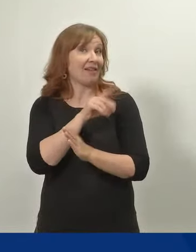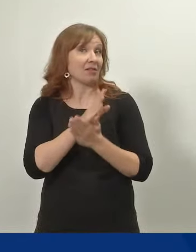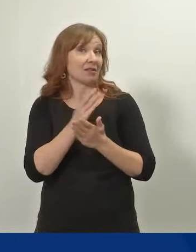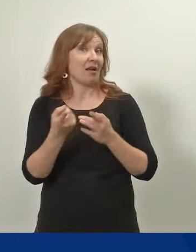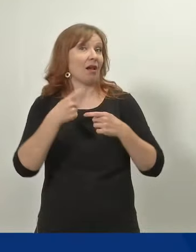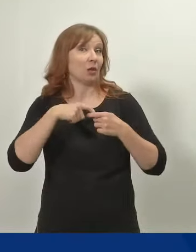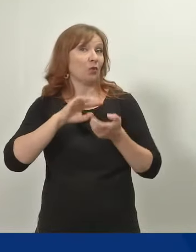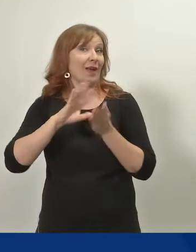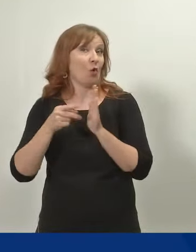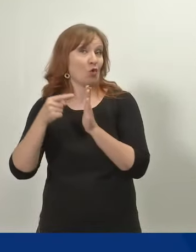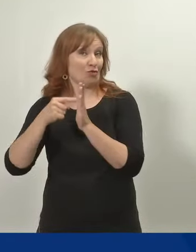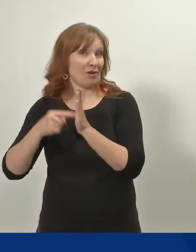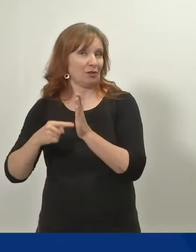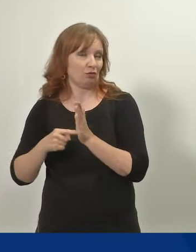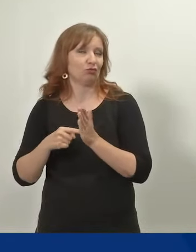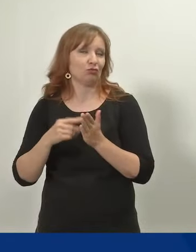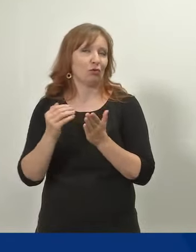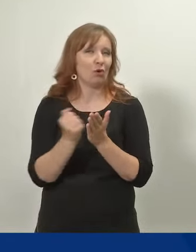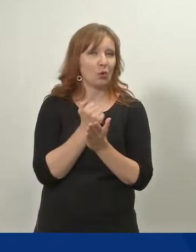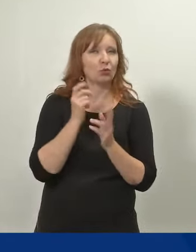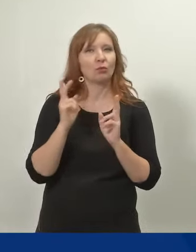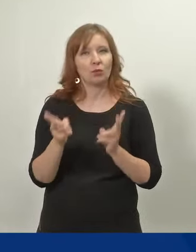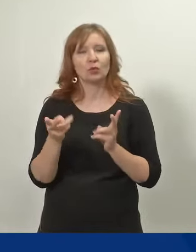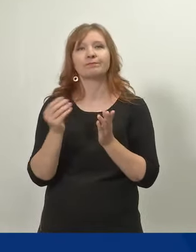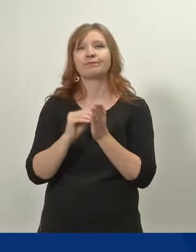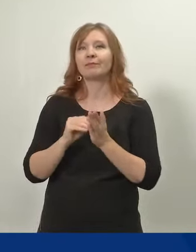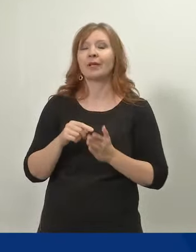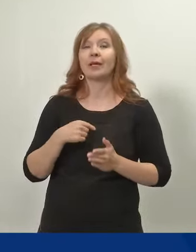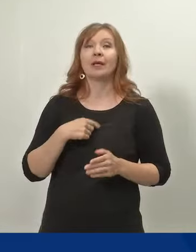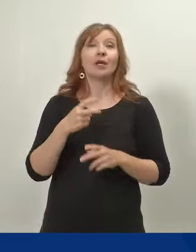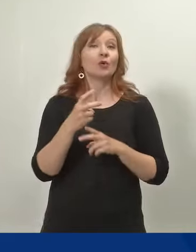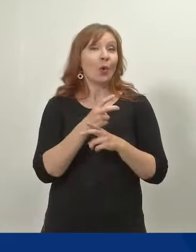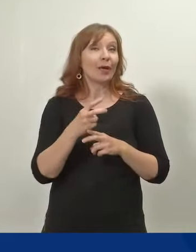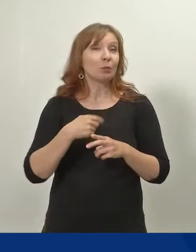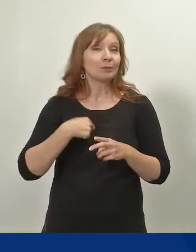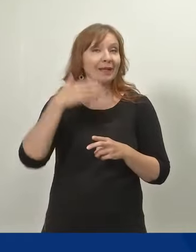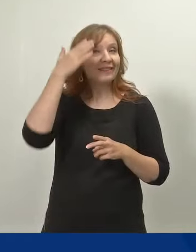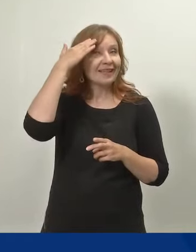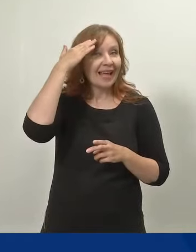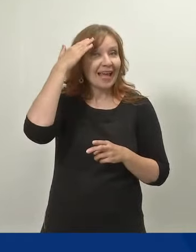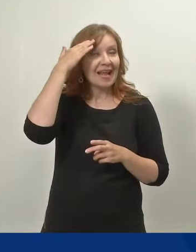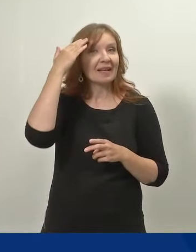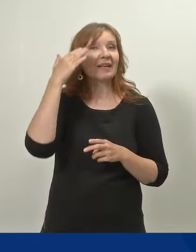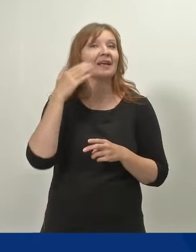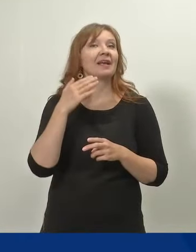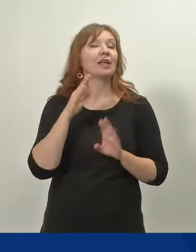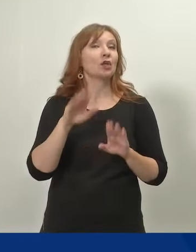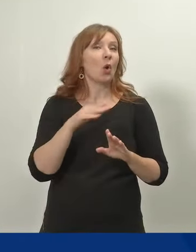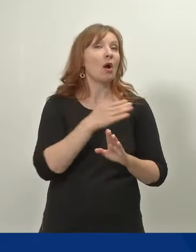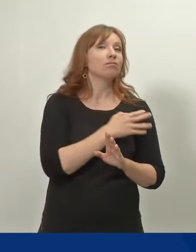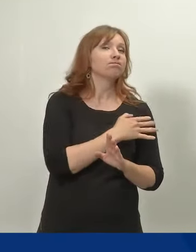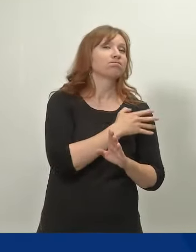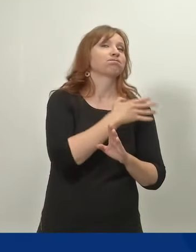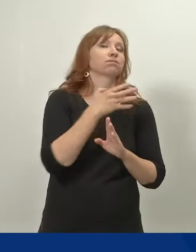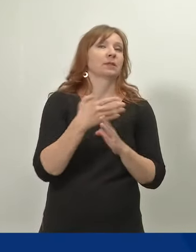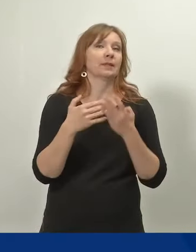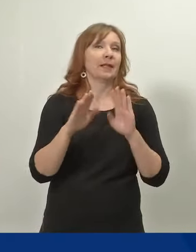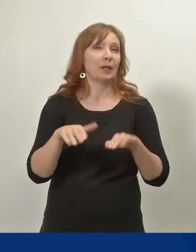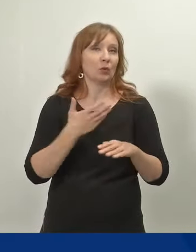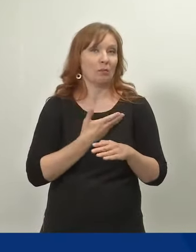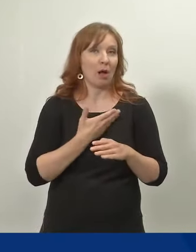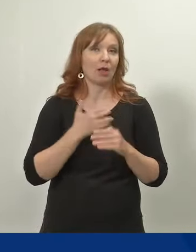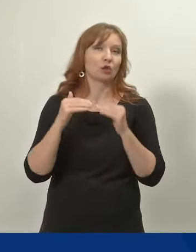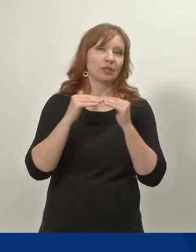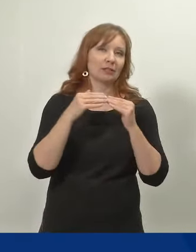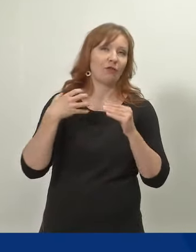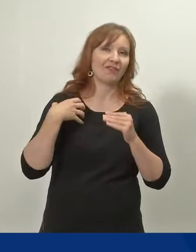sieltä löytyy. Tiedän kyllä kokemuksesta, että matkan varrella on tehty paljon tasa-arvoviranomaisten,